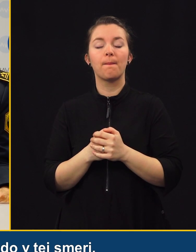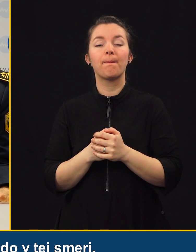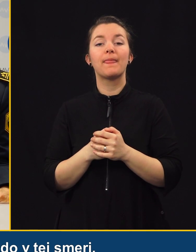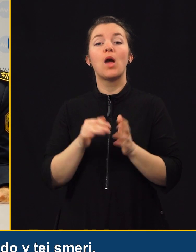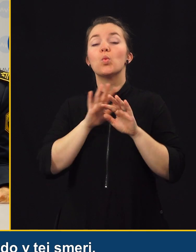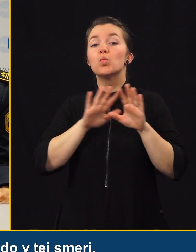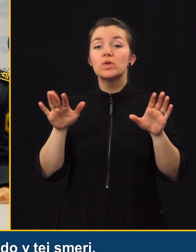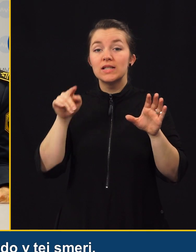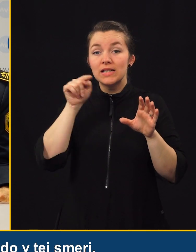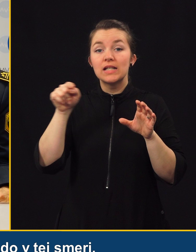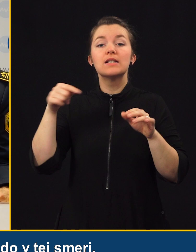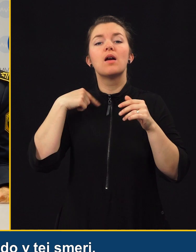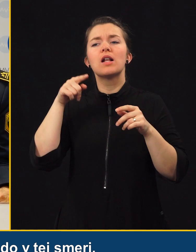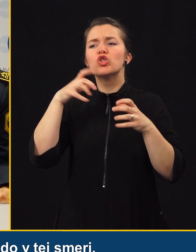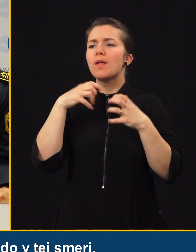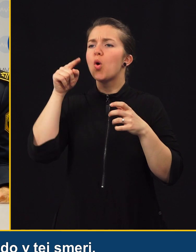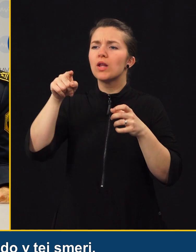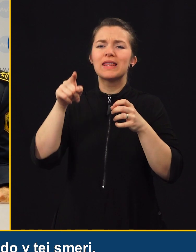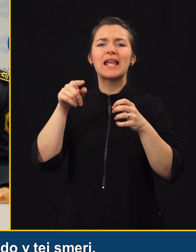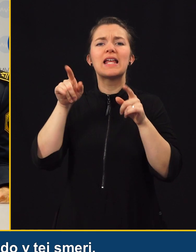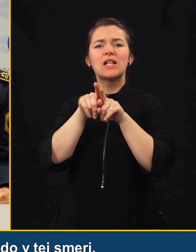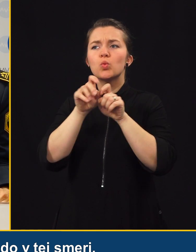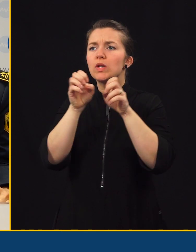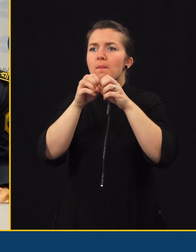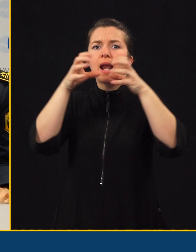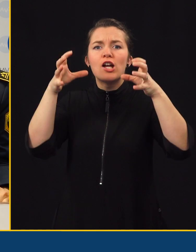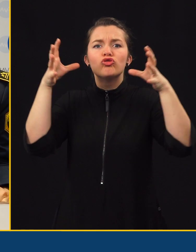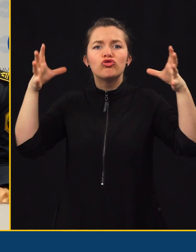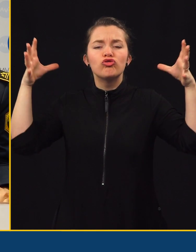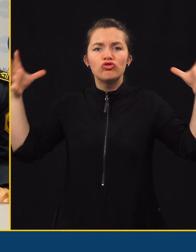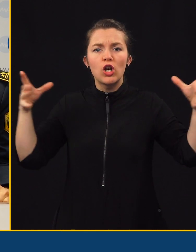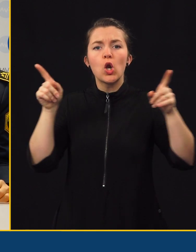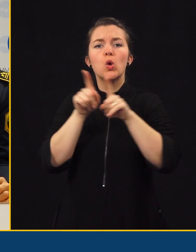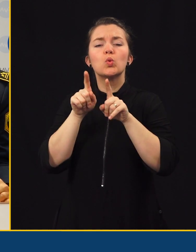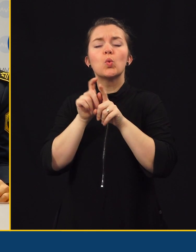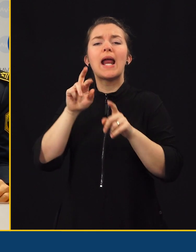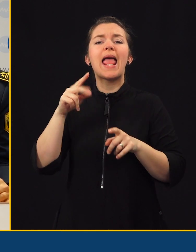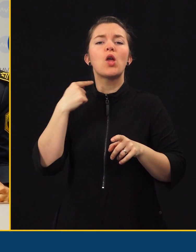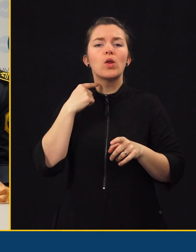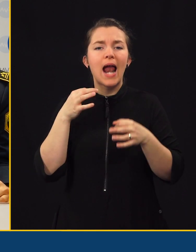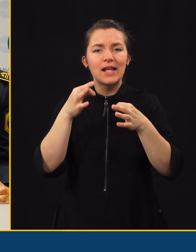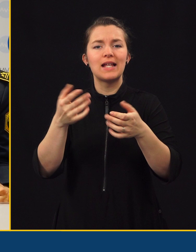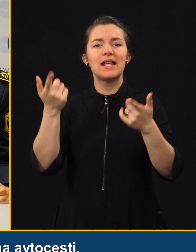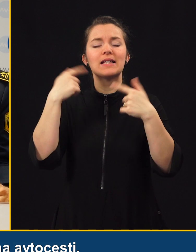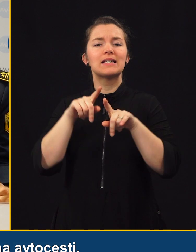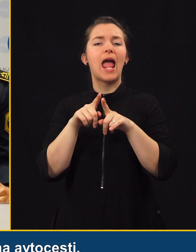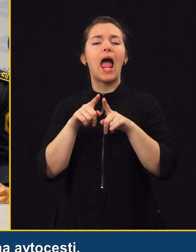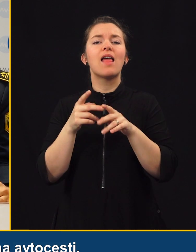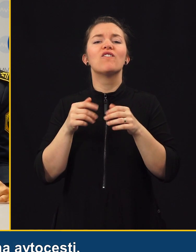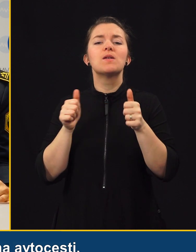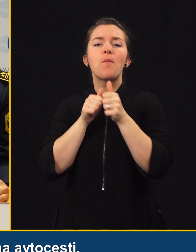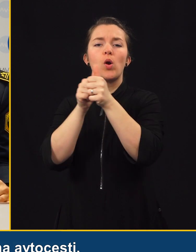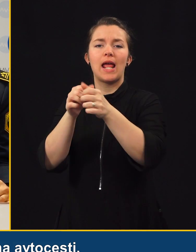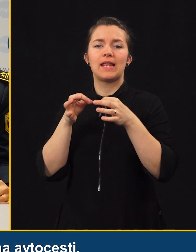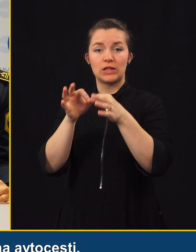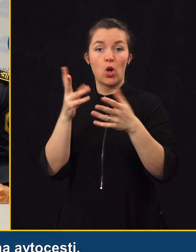deležniki gre v tej smerje, da se to razširi, tudi vsaj na te regionalne, povezovalne in usporedno ceste. Ker ko je recimo nek zastoj na